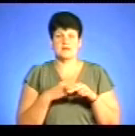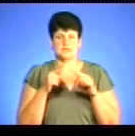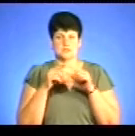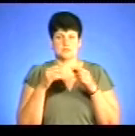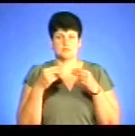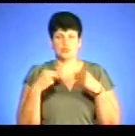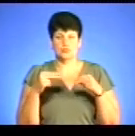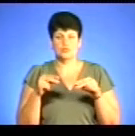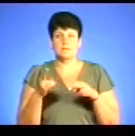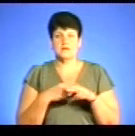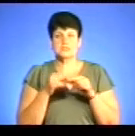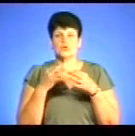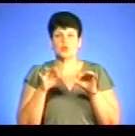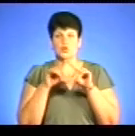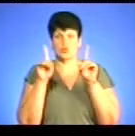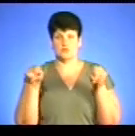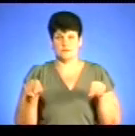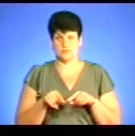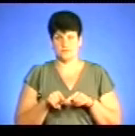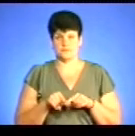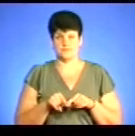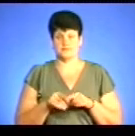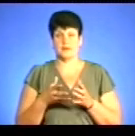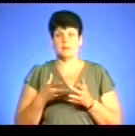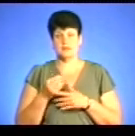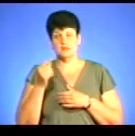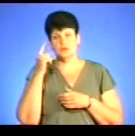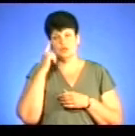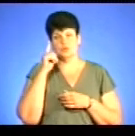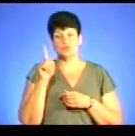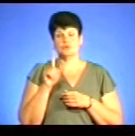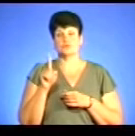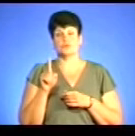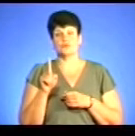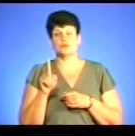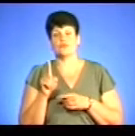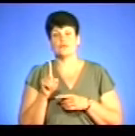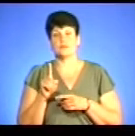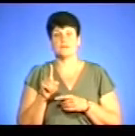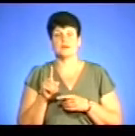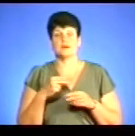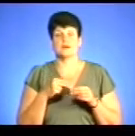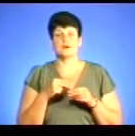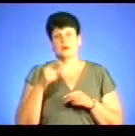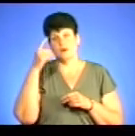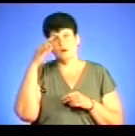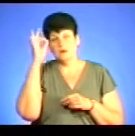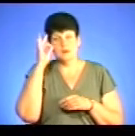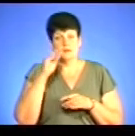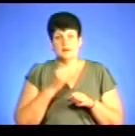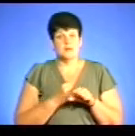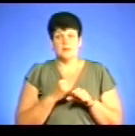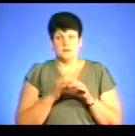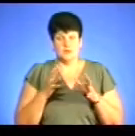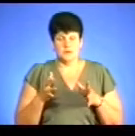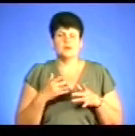Вони, платники, думають, десь правоохоронні органи, скажімо, недопрацьовують і тим впробують скористатися. Але повірте мені,